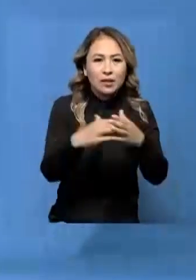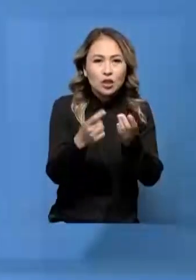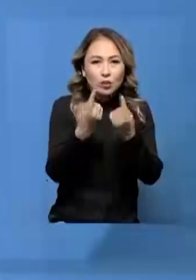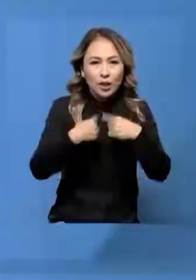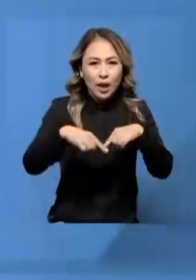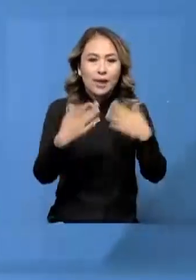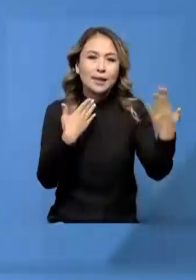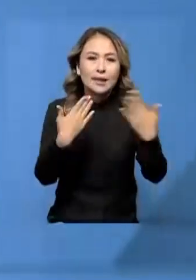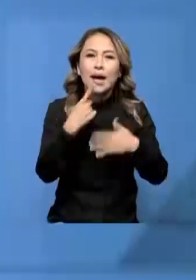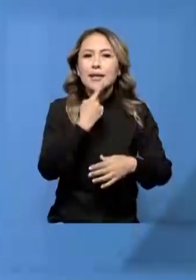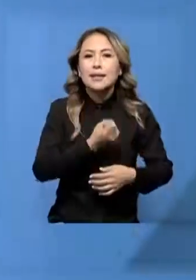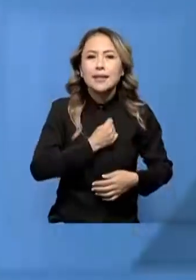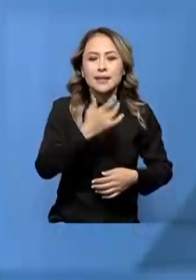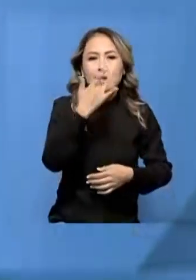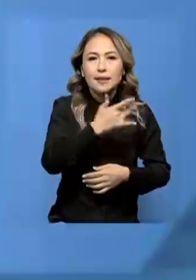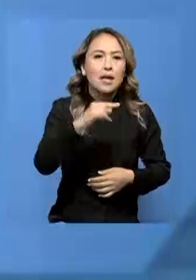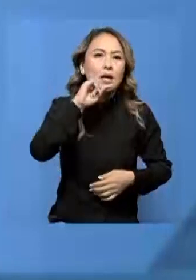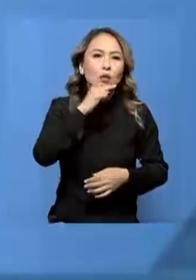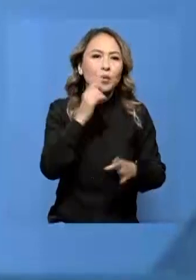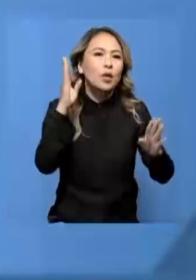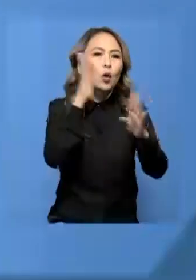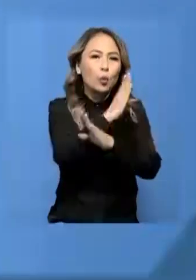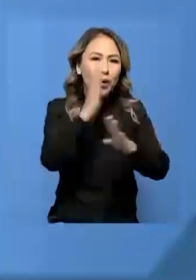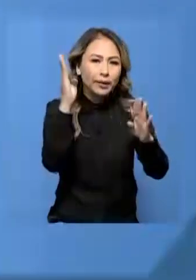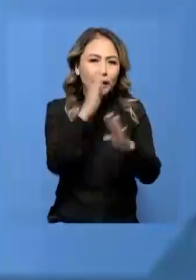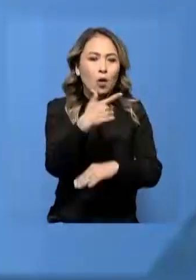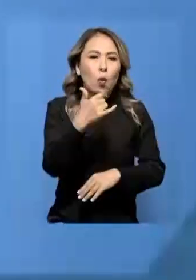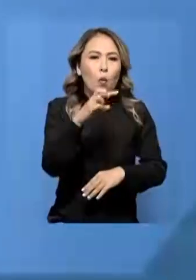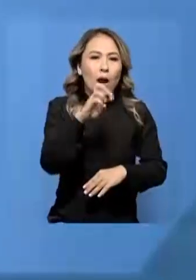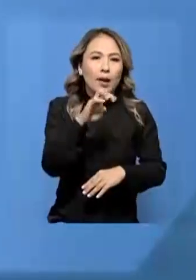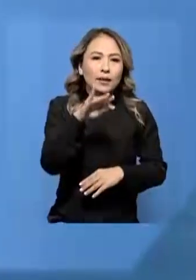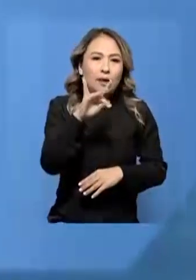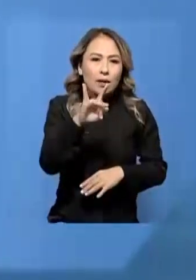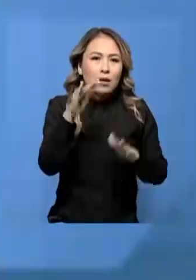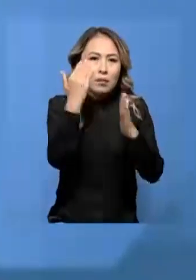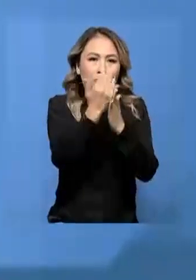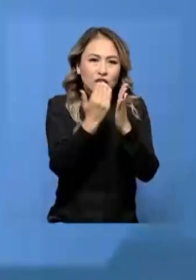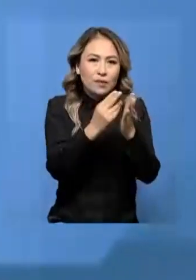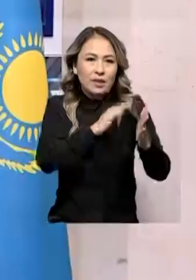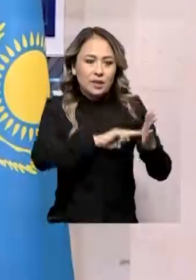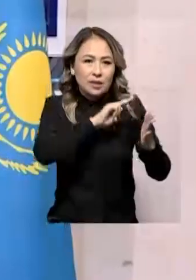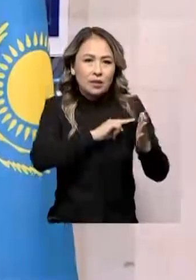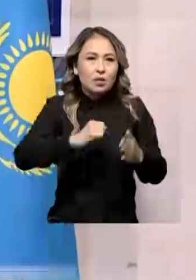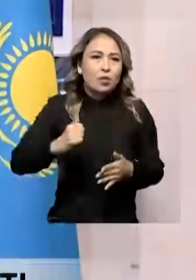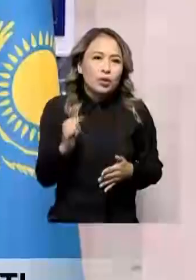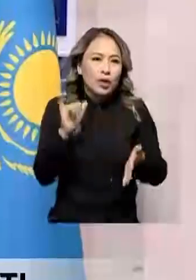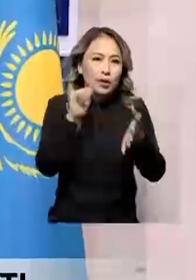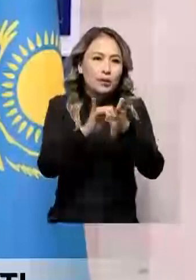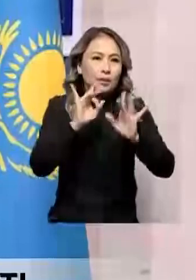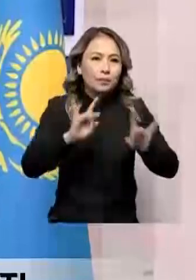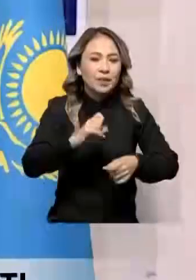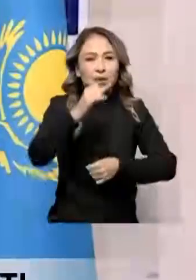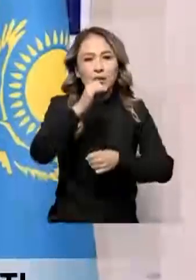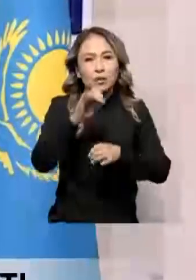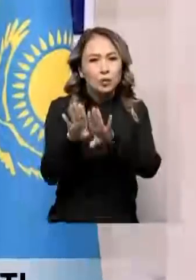ынтымақтастық ұйымының арасында әскери саяси, экономикалық, экологиялық, гуманитарлық бағыттар бойынша жемісті серптесі қорнаған